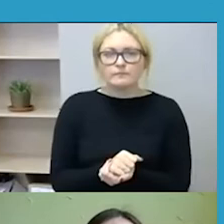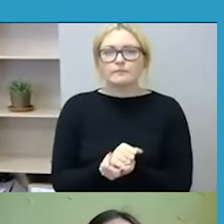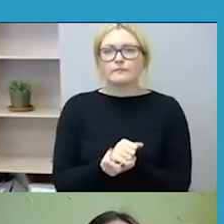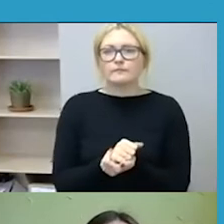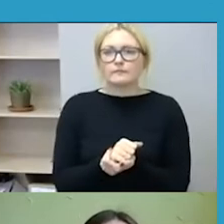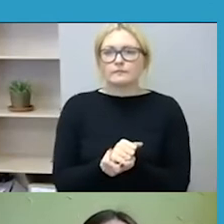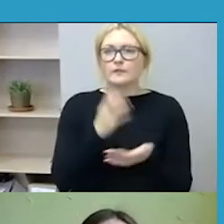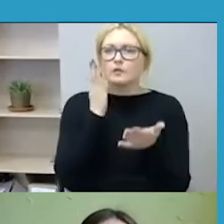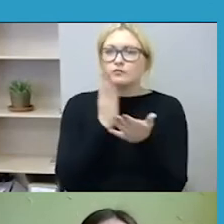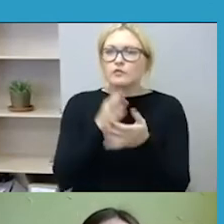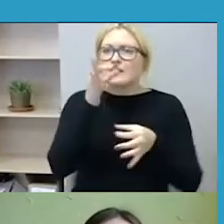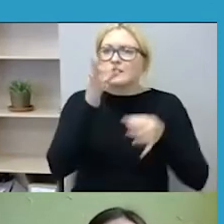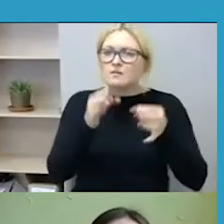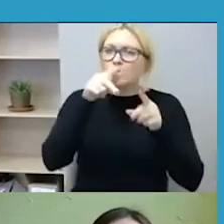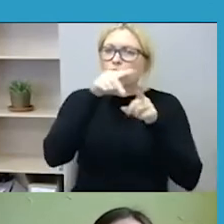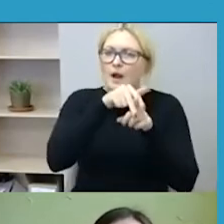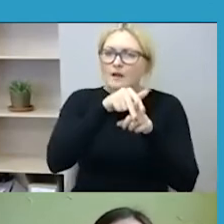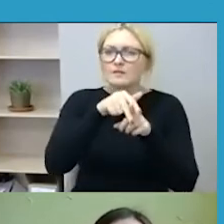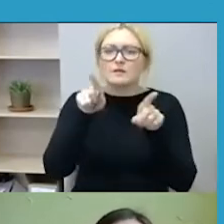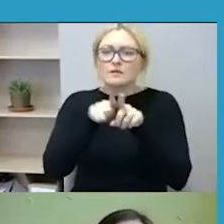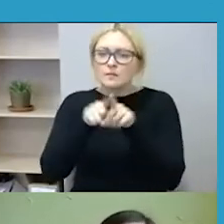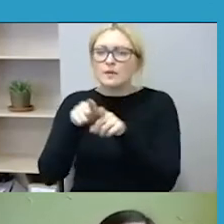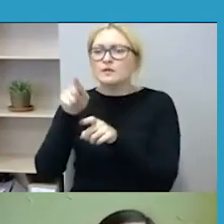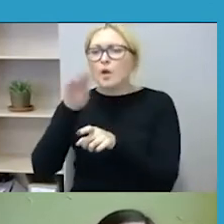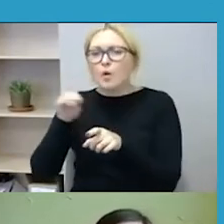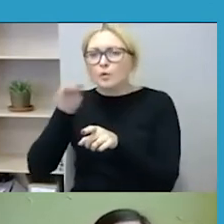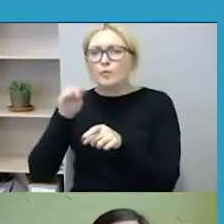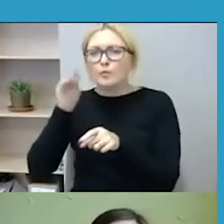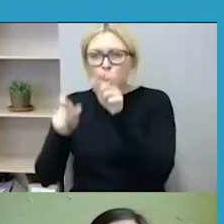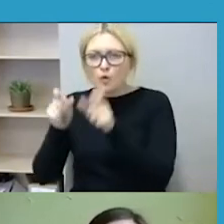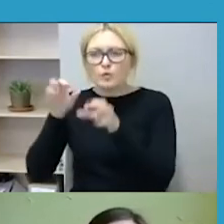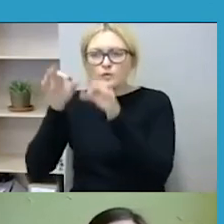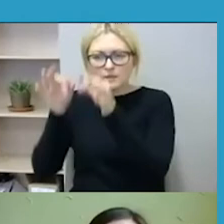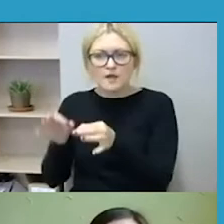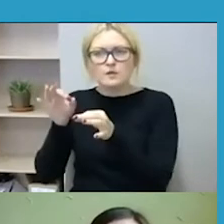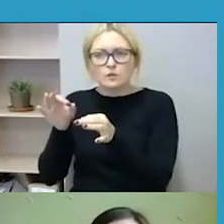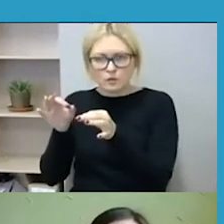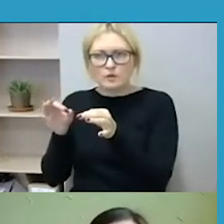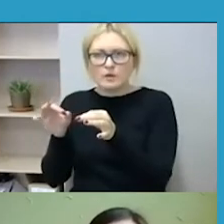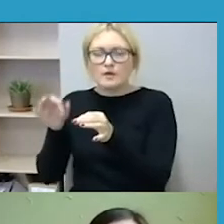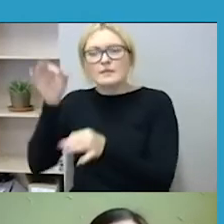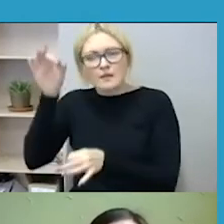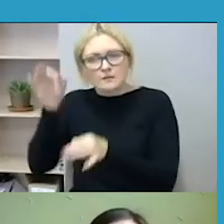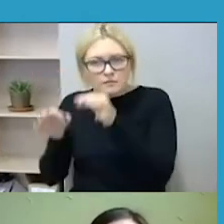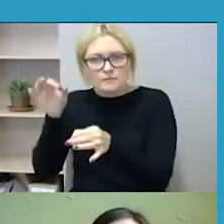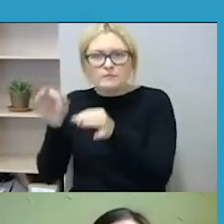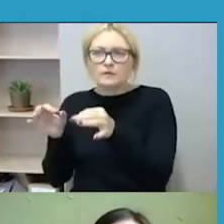įdas dėmesio atkreipi Europos žmogus teisų teismas. Šiuo metu sprendime Beizeras ir Leviskas prieš Lietuvą.